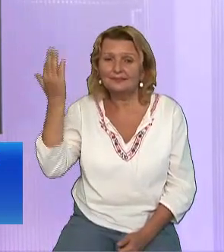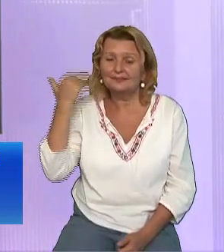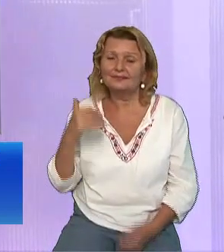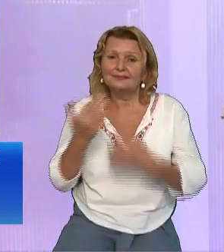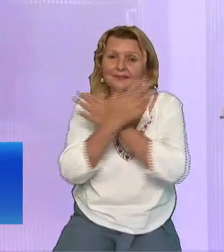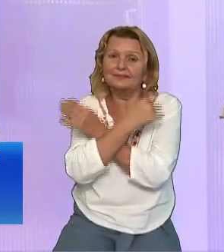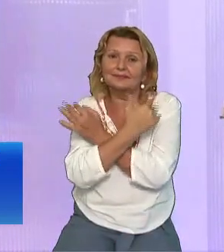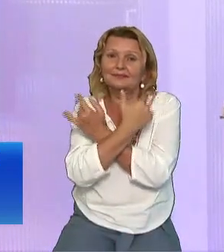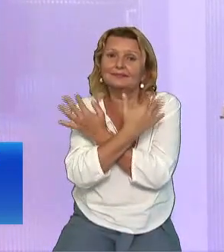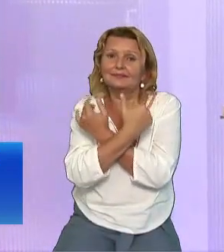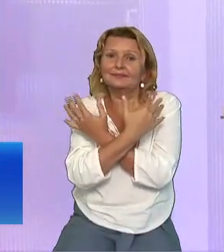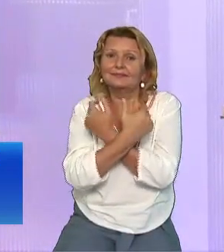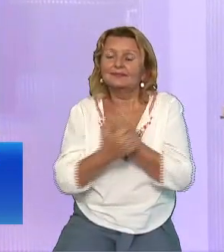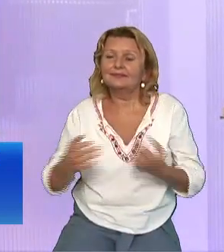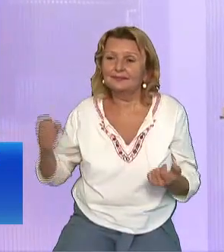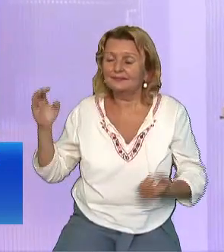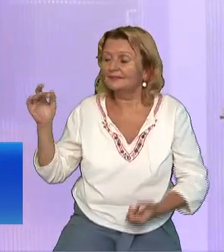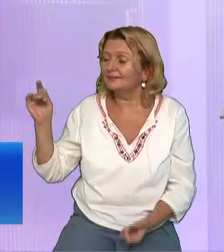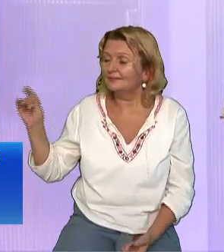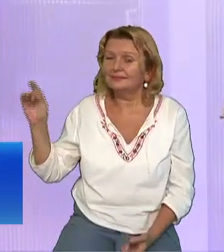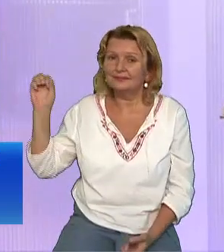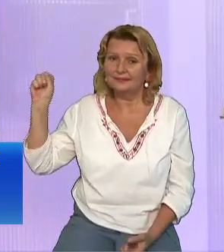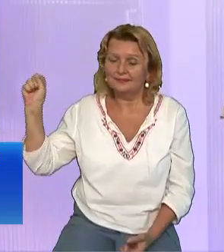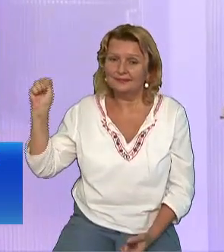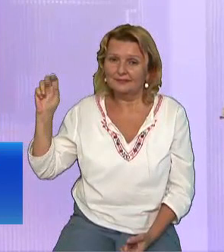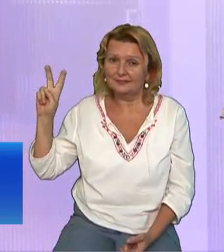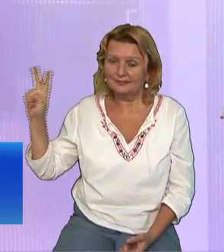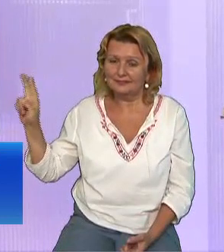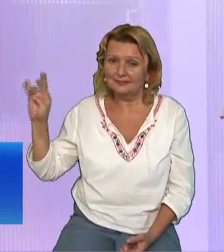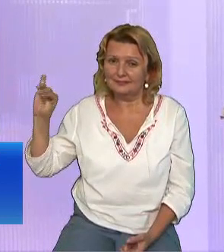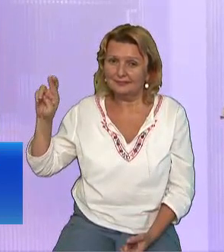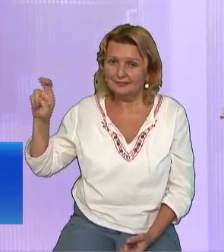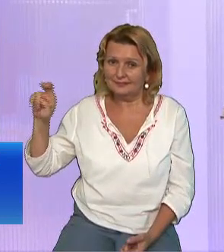400 de ani de tăcere Intertestamentară Îi spune